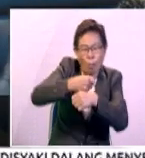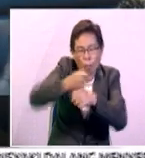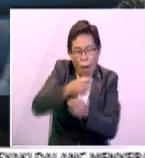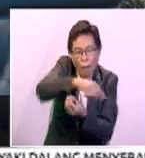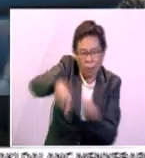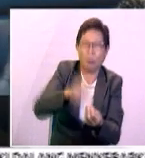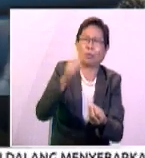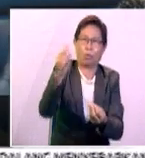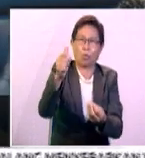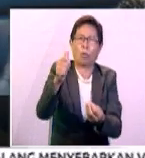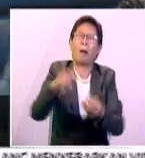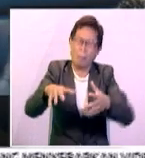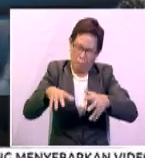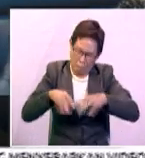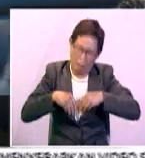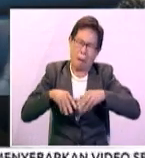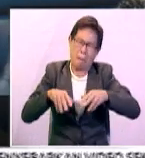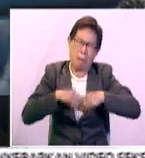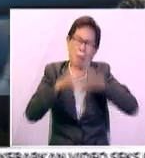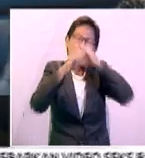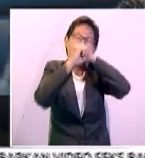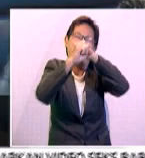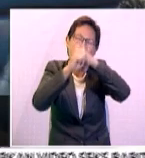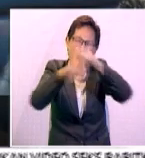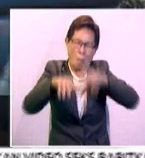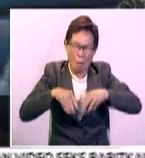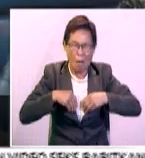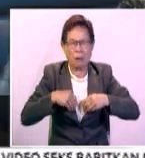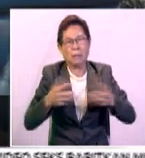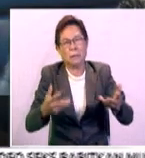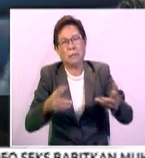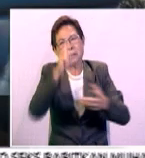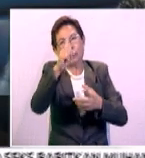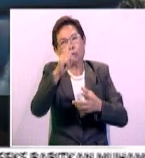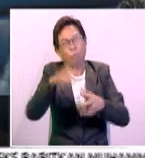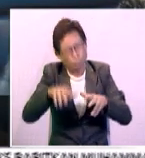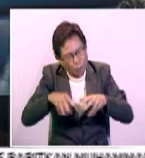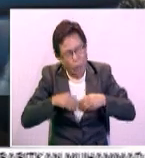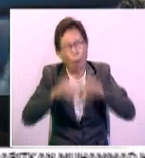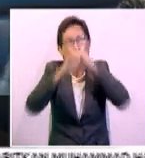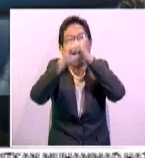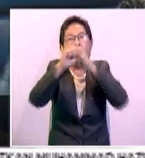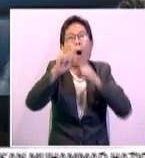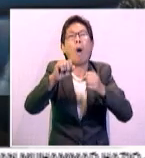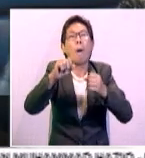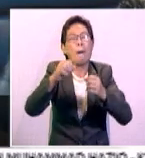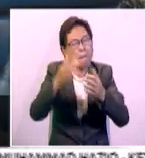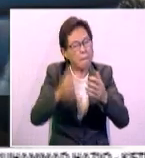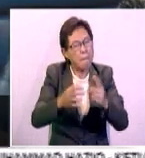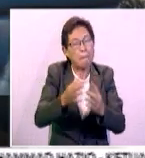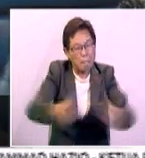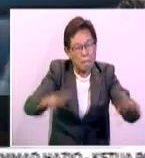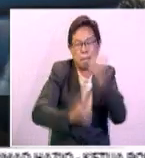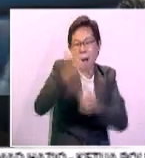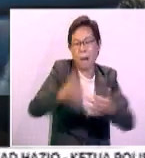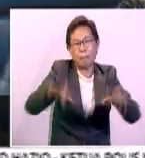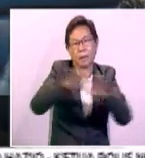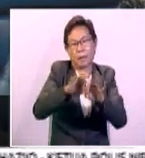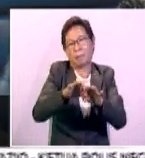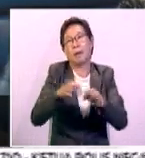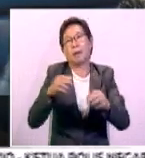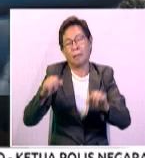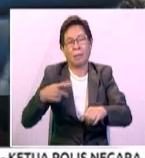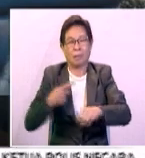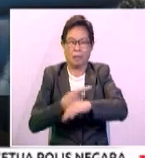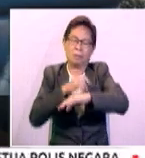namun penerimaan mereka itulah ada salah satu itu daripada faktor penting mereka nak terima apakah nasihat kita yang kita berikan kepada